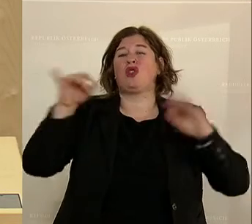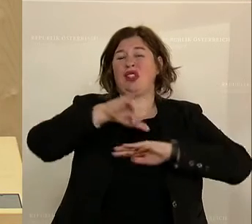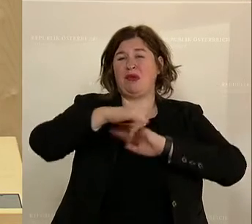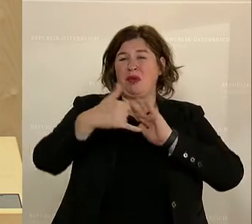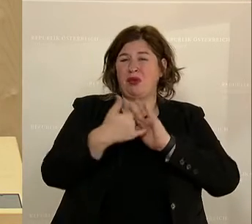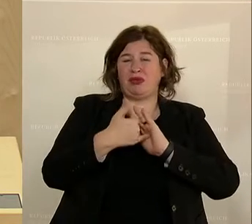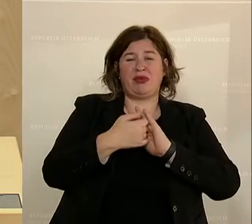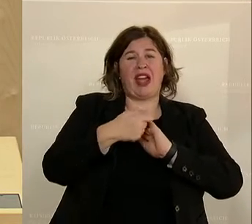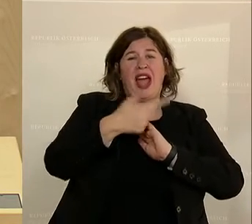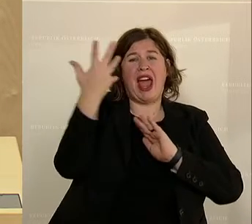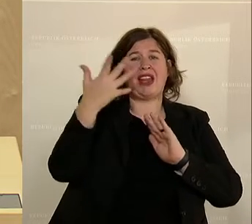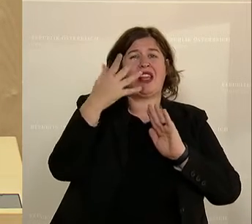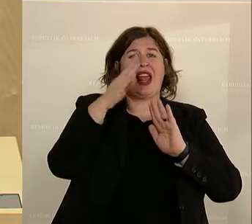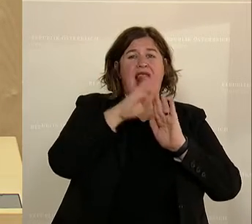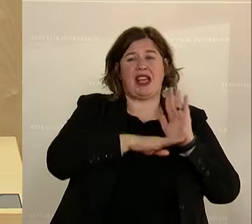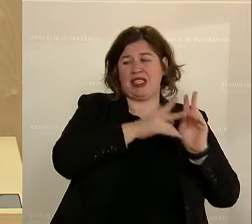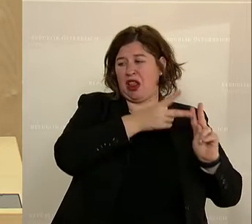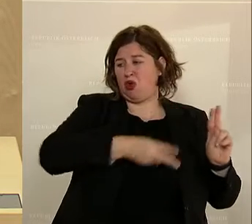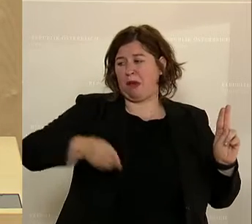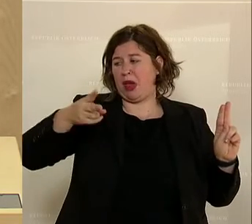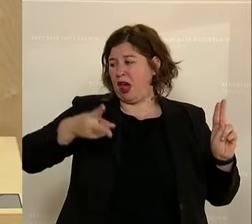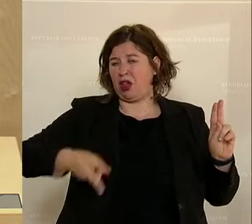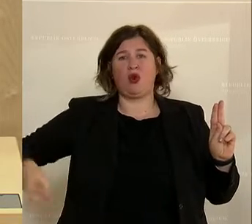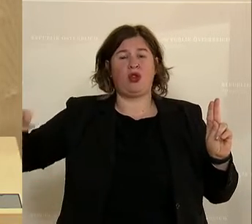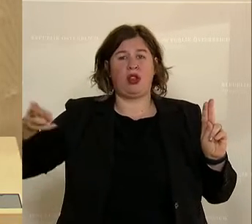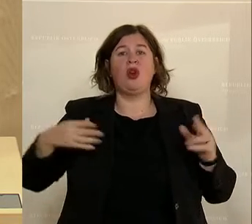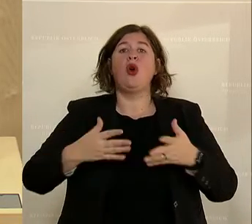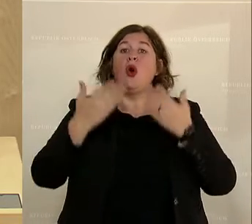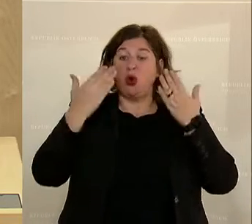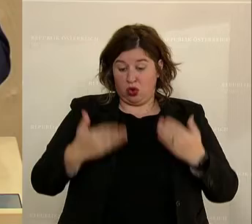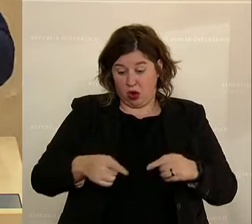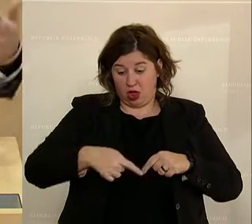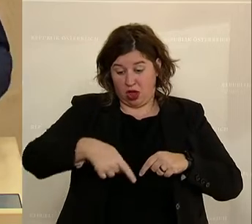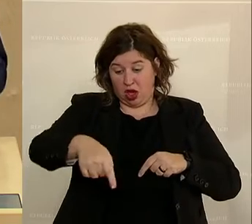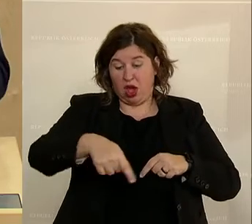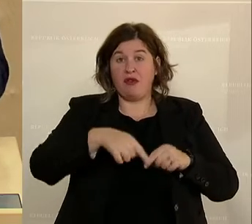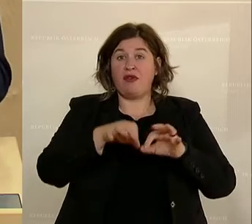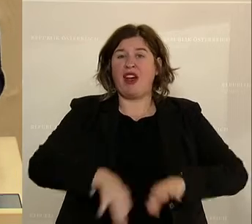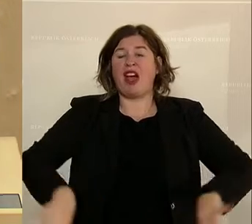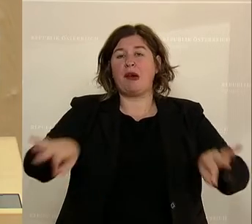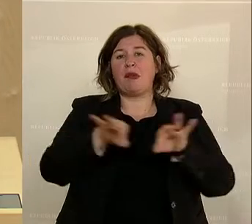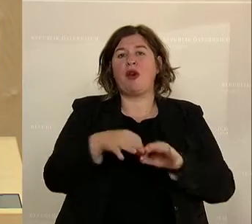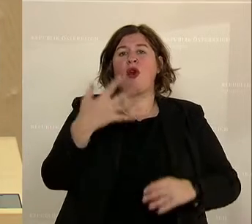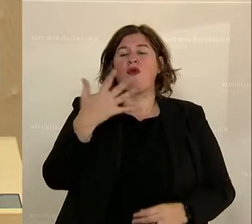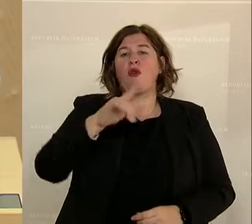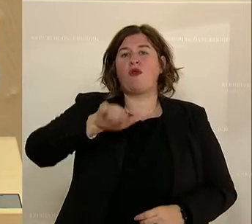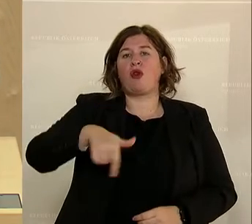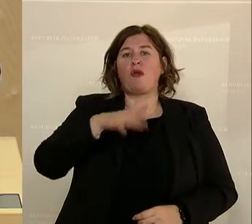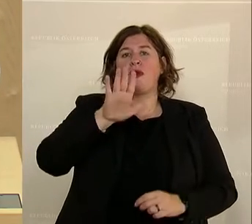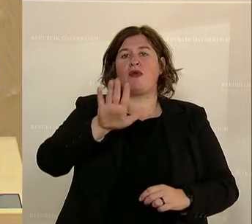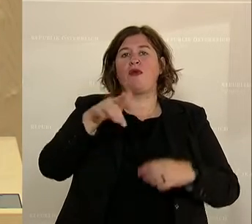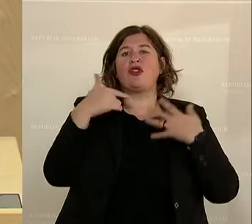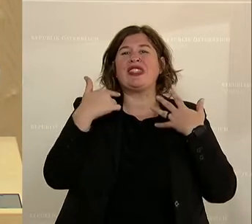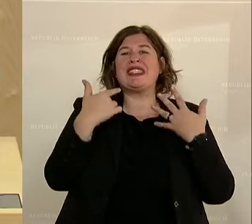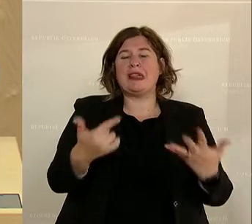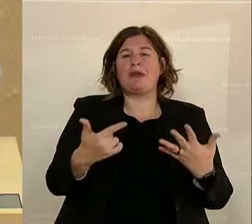Legislaturperioden geht. Und wir stehen heute vor einer Vereinbarung in einem Umfang von 5,75 Milliarden